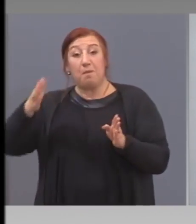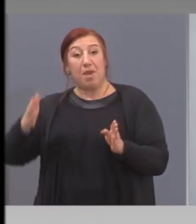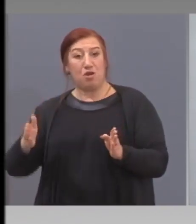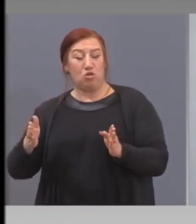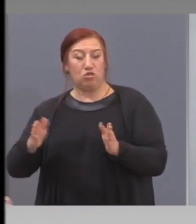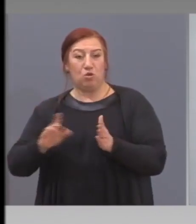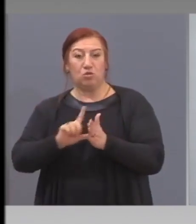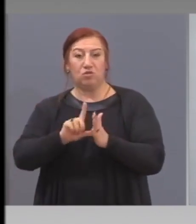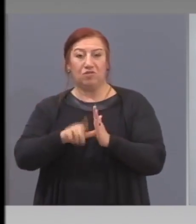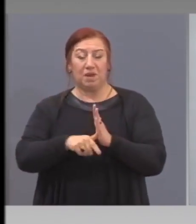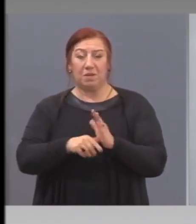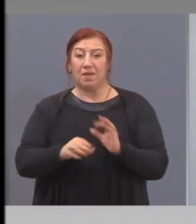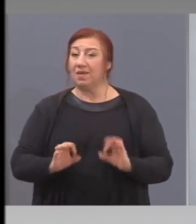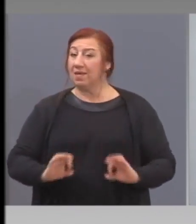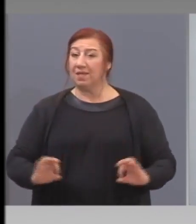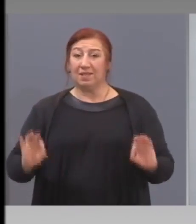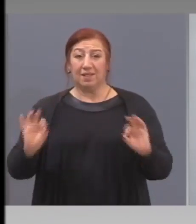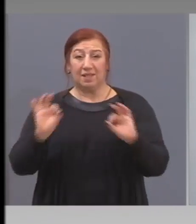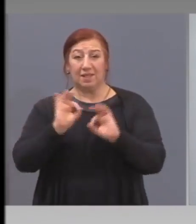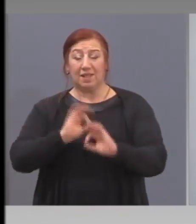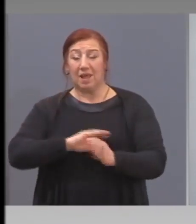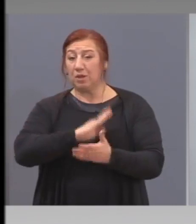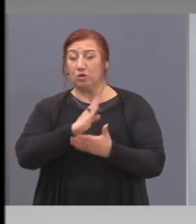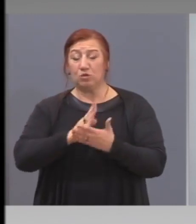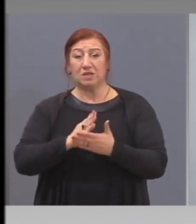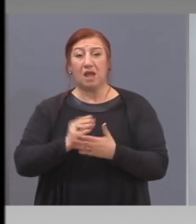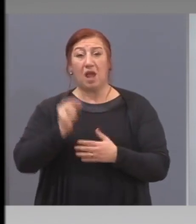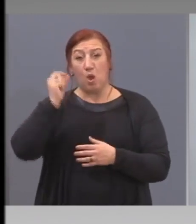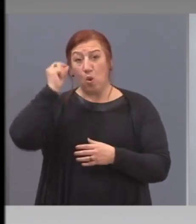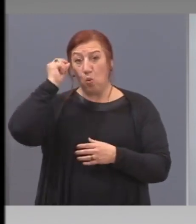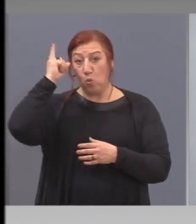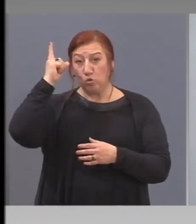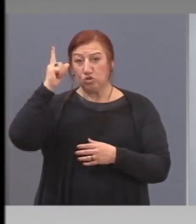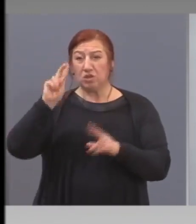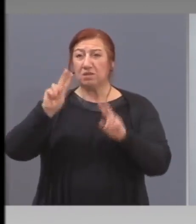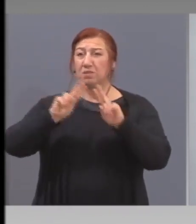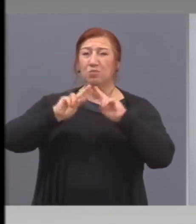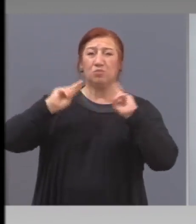няма до сега учен в света, който да каже